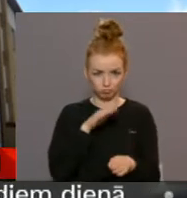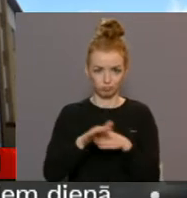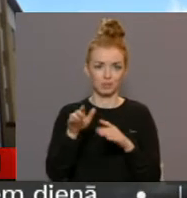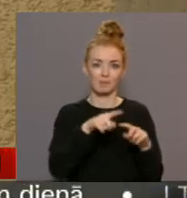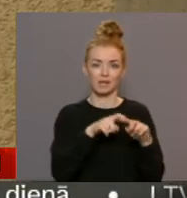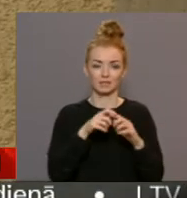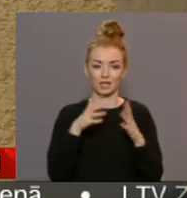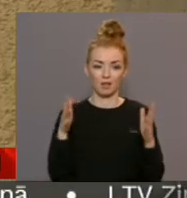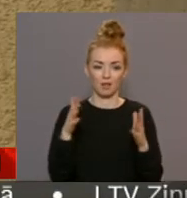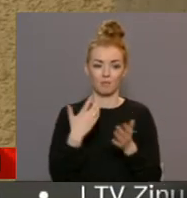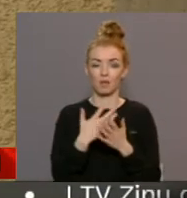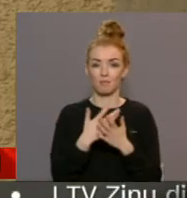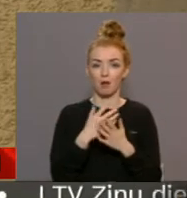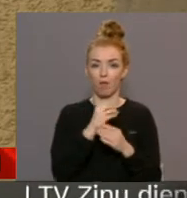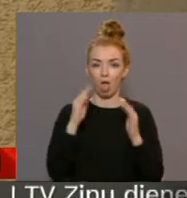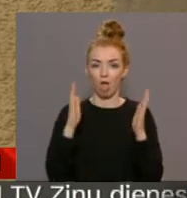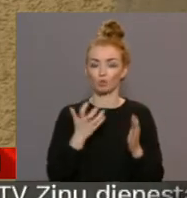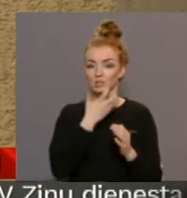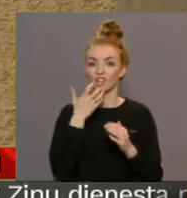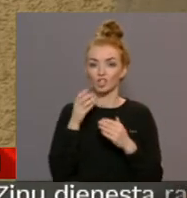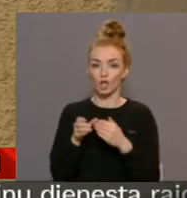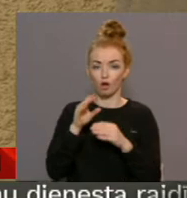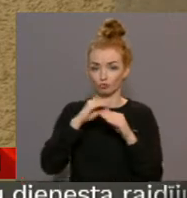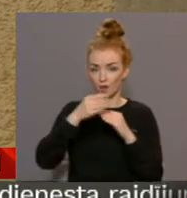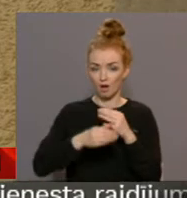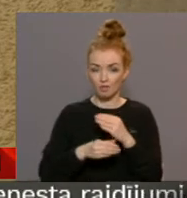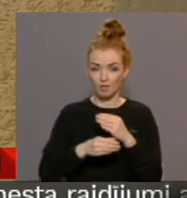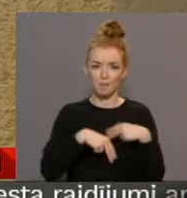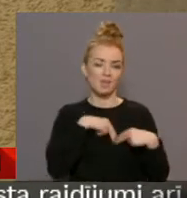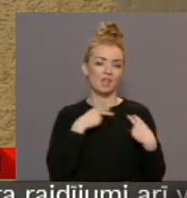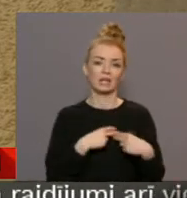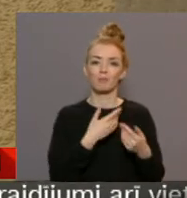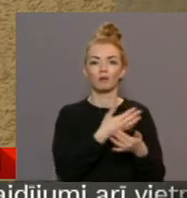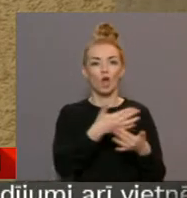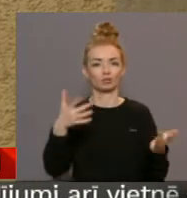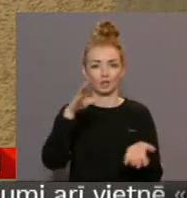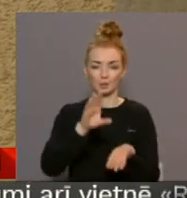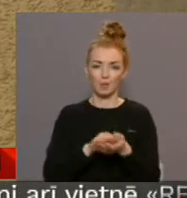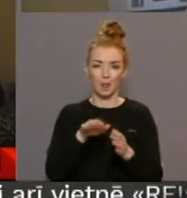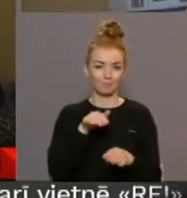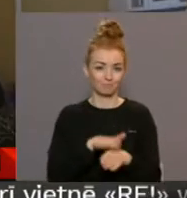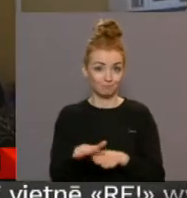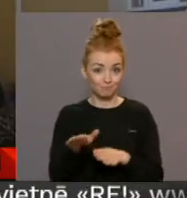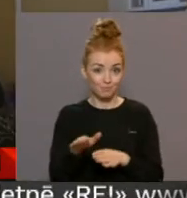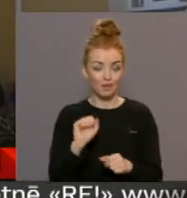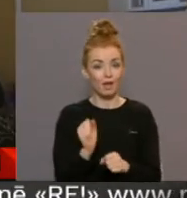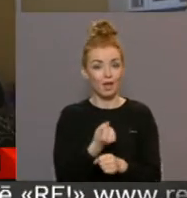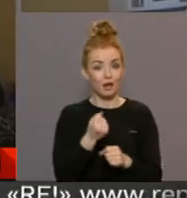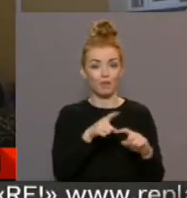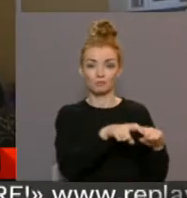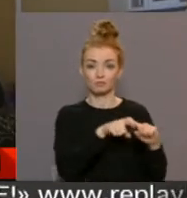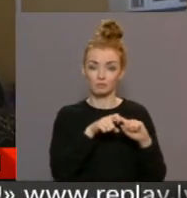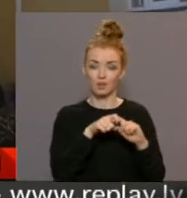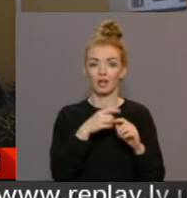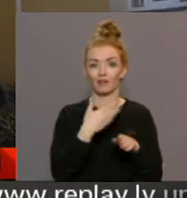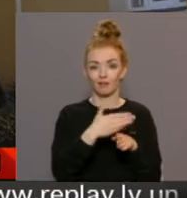finansējums, piemēram, ēku siltināšana. Biedrības gājušas dažādus ceļus, lai šo ieceri īstenotu, gan ņemot individuālus